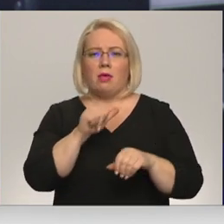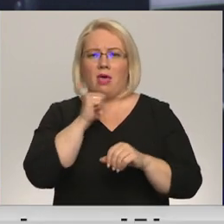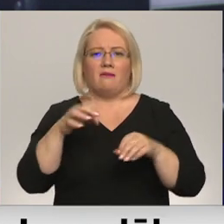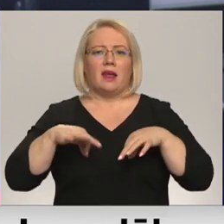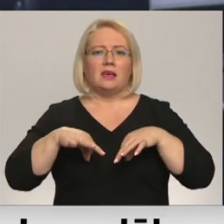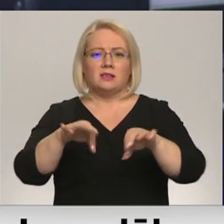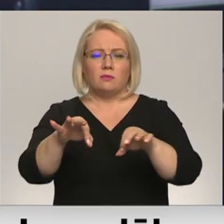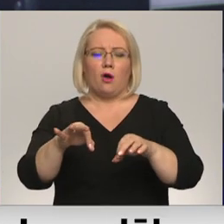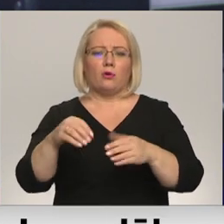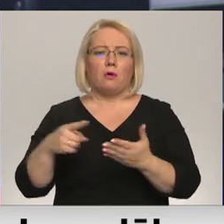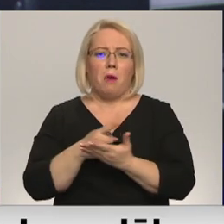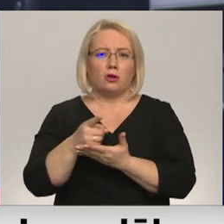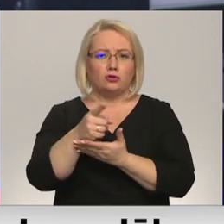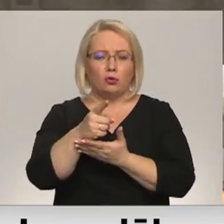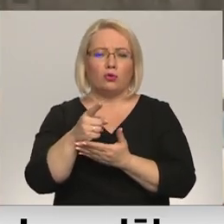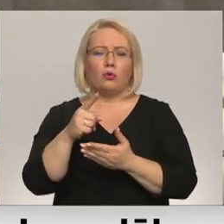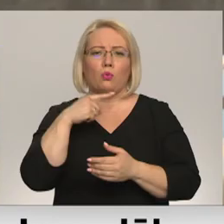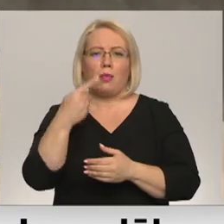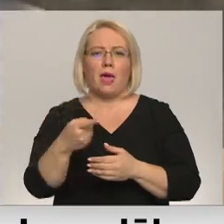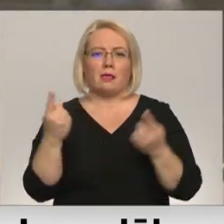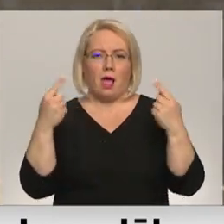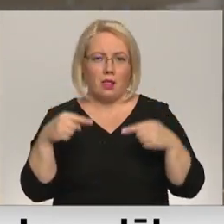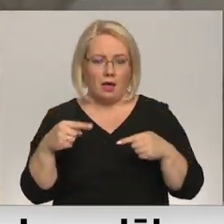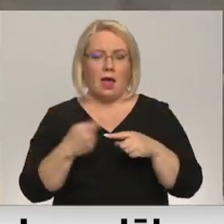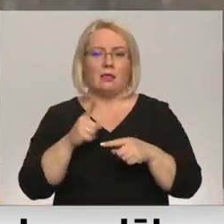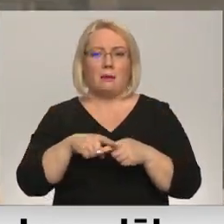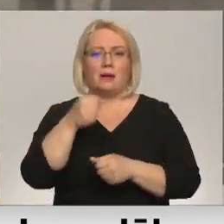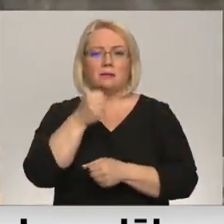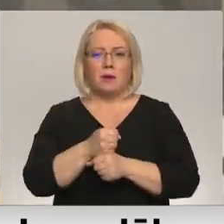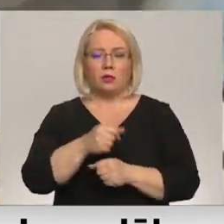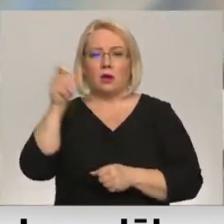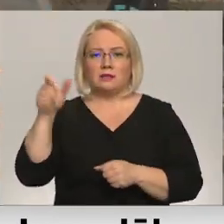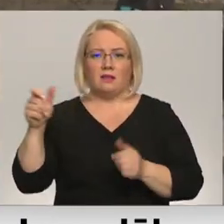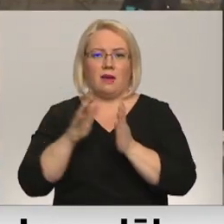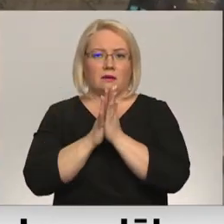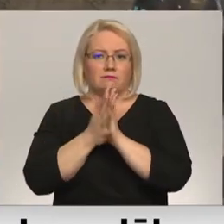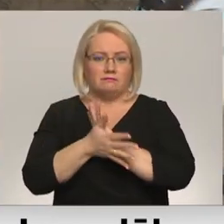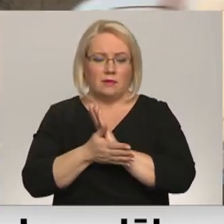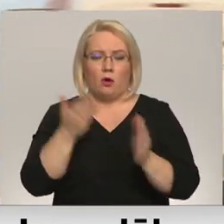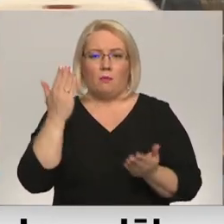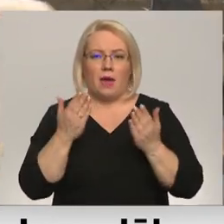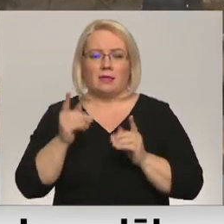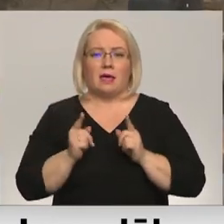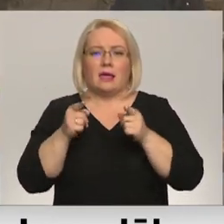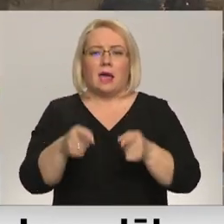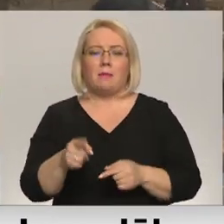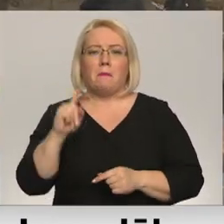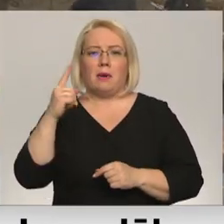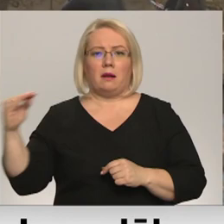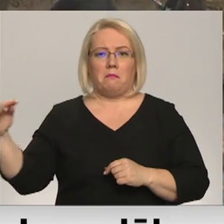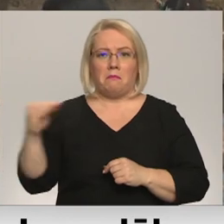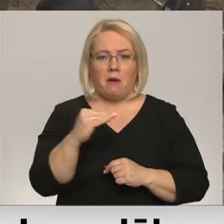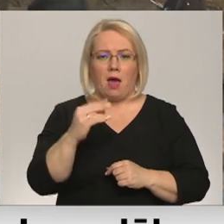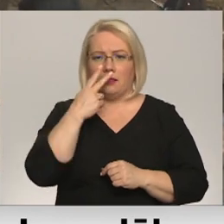noteiktos maršrutus noteiktajā laikā. Tāpēc pieturās, cilvēki bija vairāk un vairākums mēģināja iekapt pirmajā, kurš piestāja,